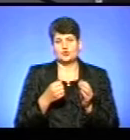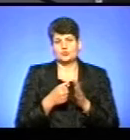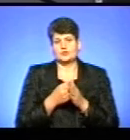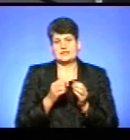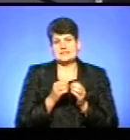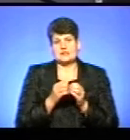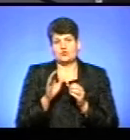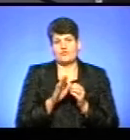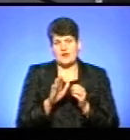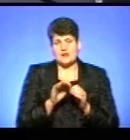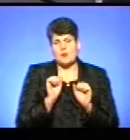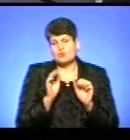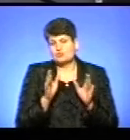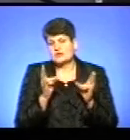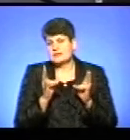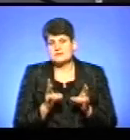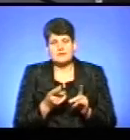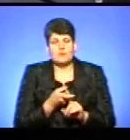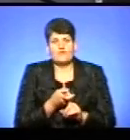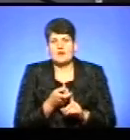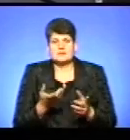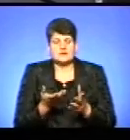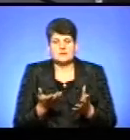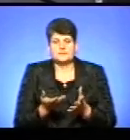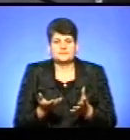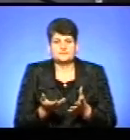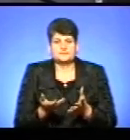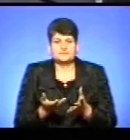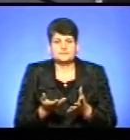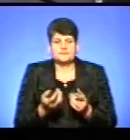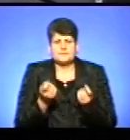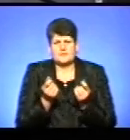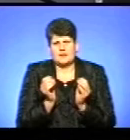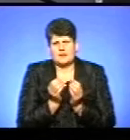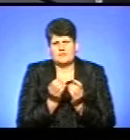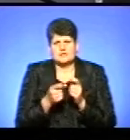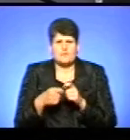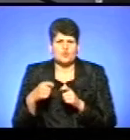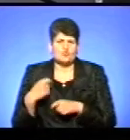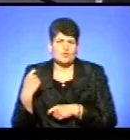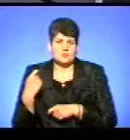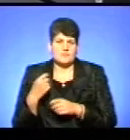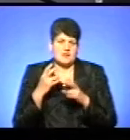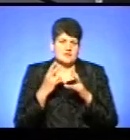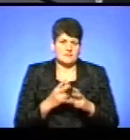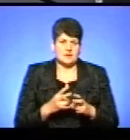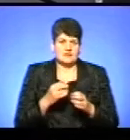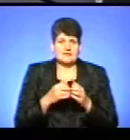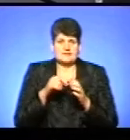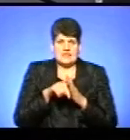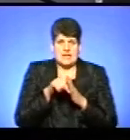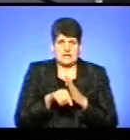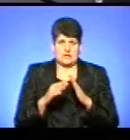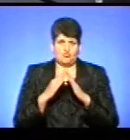пов'язані з якимись невеличкими пошкодженнями або аваріями всередині житлових